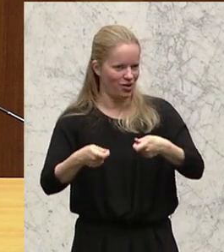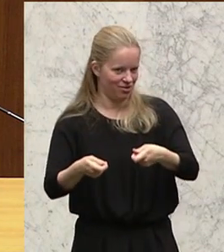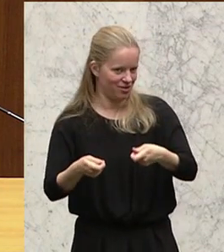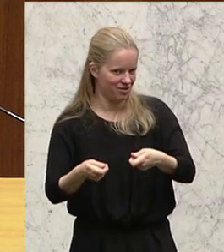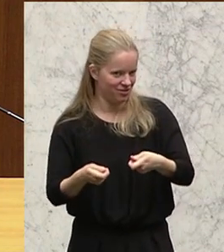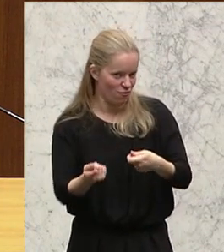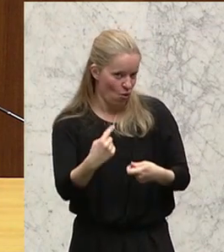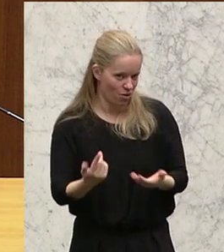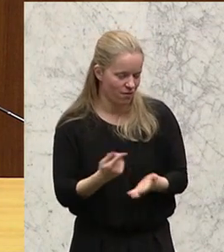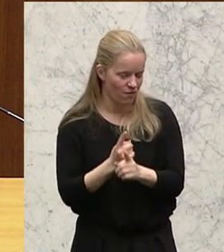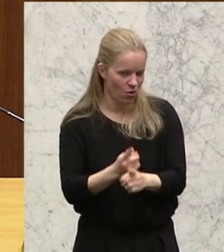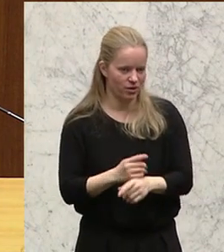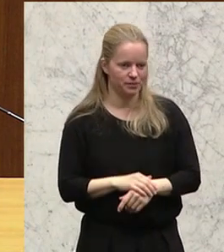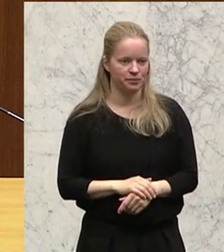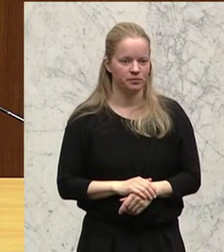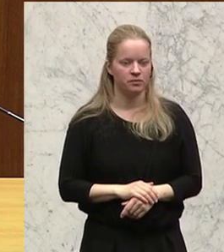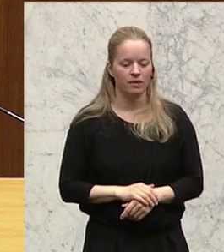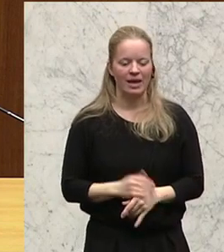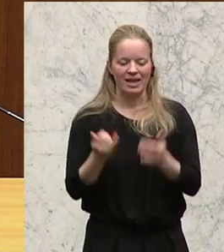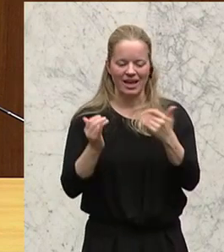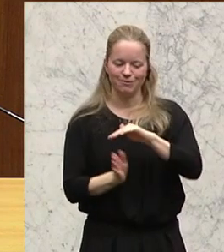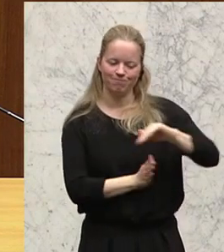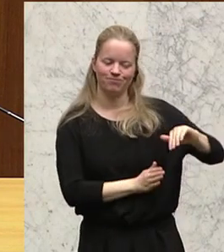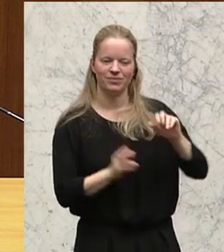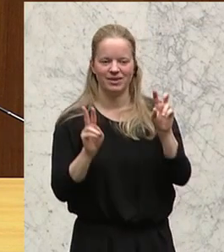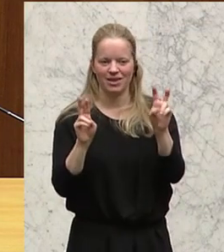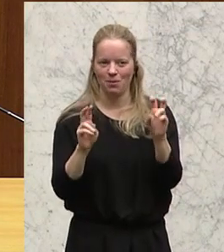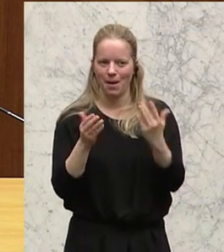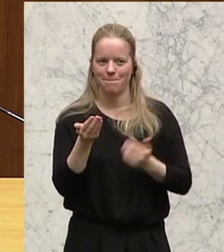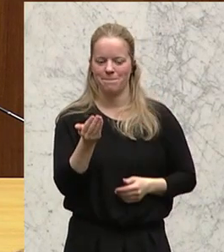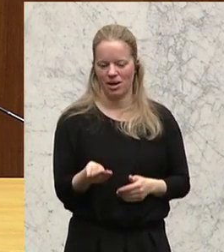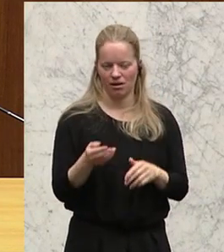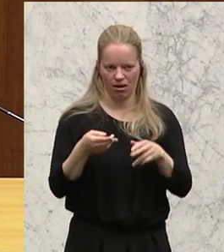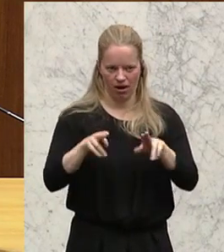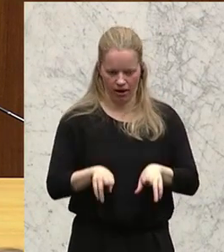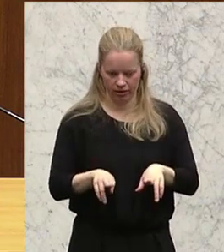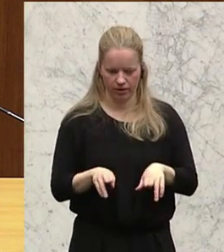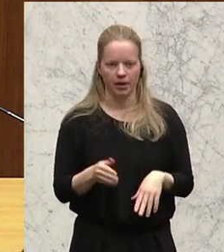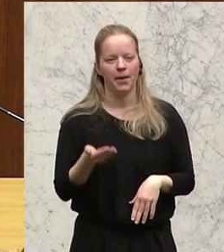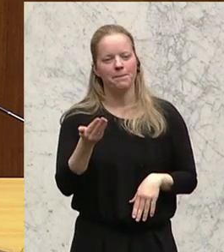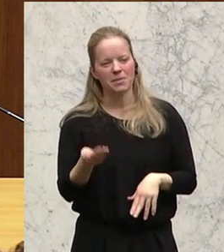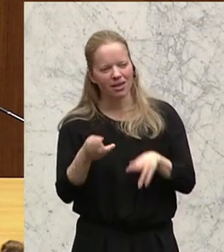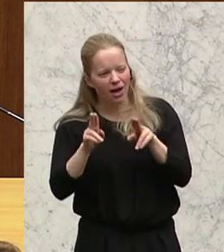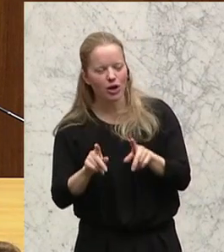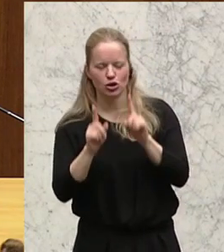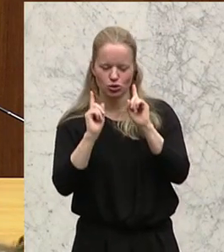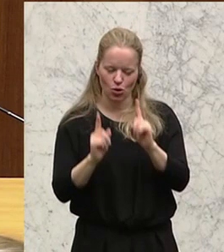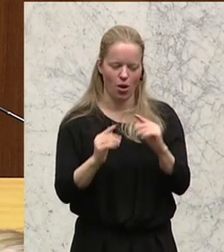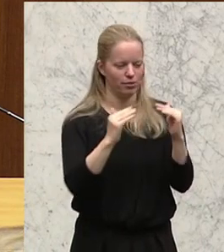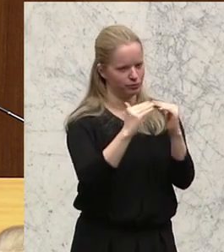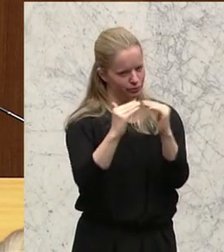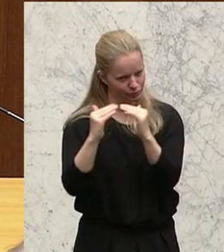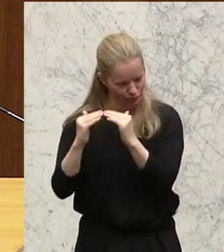Nun zum Mietrecht. Wir bekennen uns zum Mietrecht, das ausgewogen die berechtigten